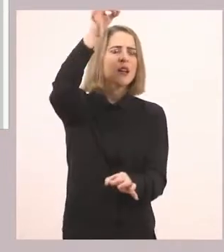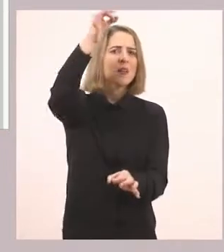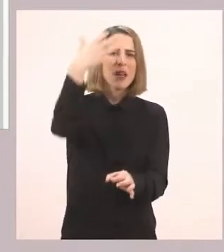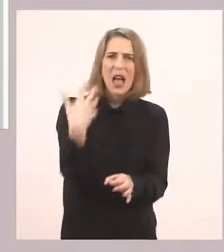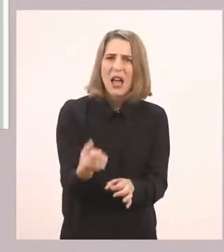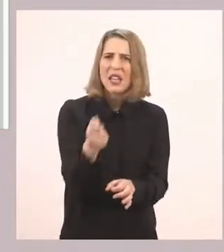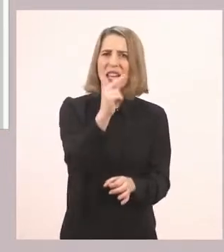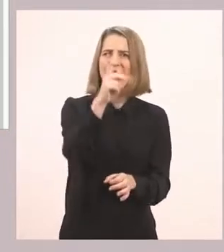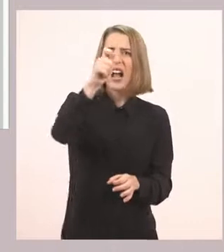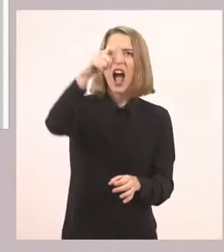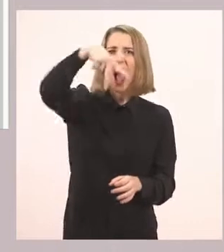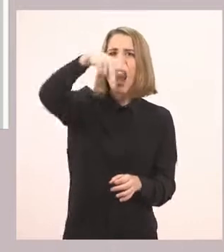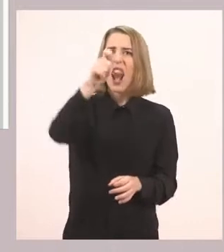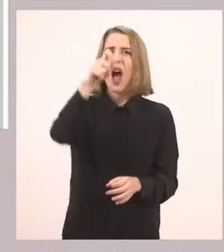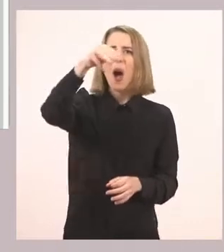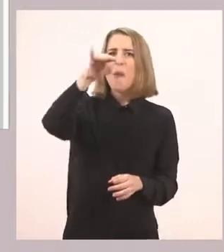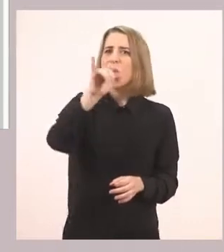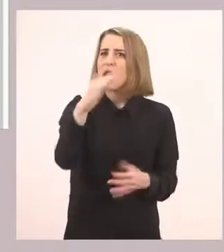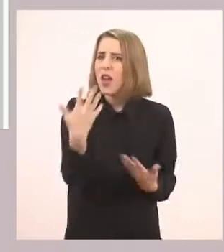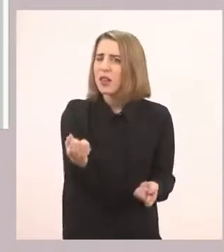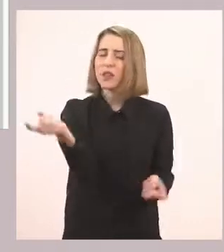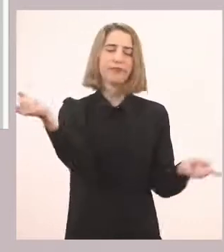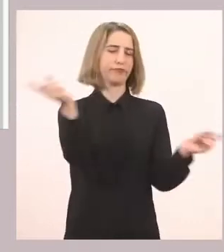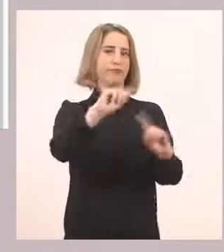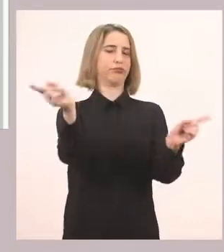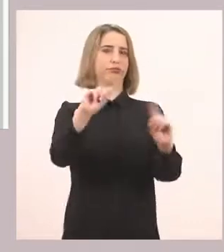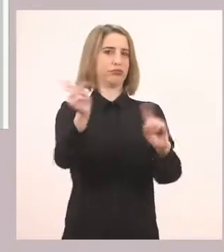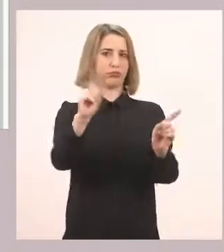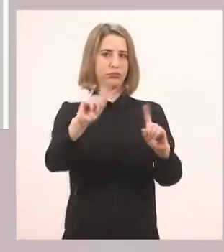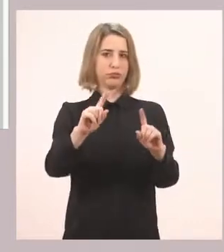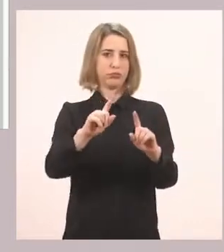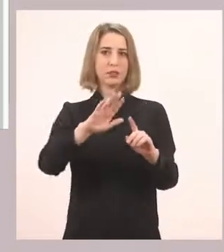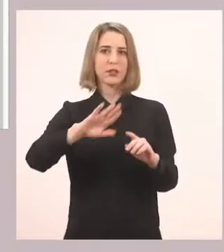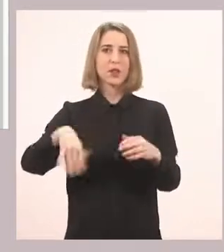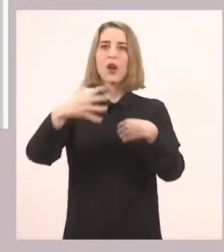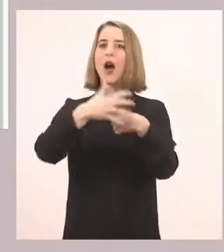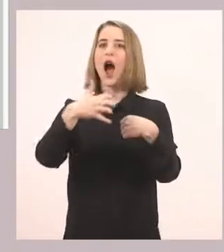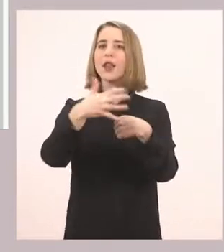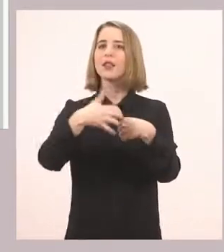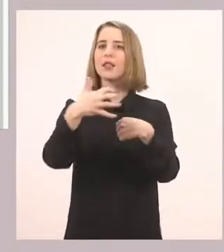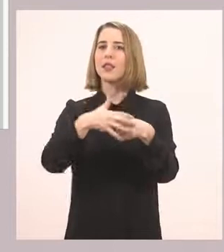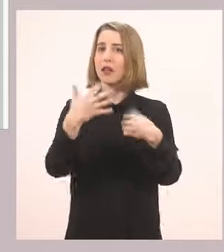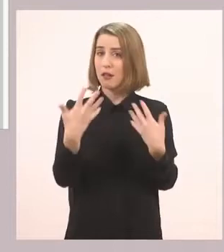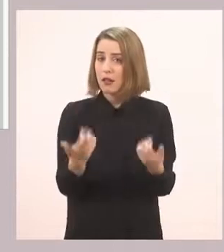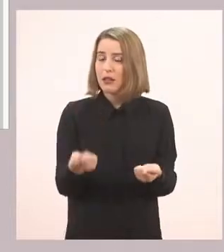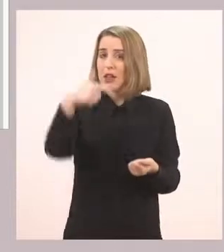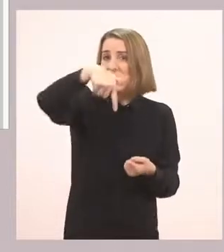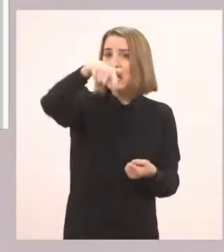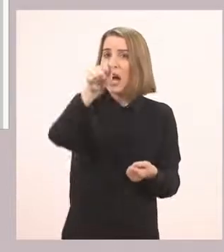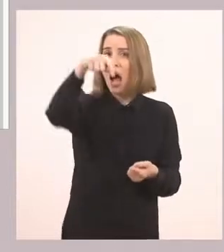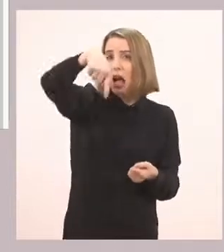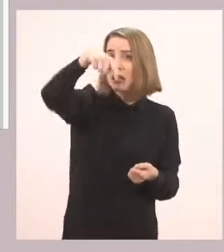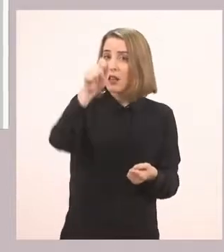μέσα ρ. Το ακούμε ποθενά. Όχι βέβαια. Και τέλος η Γάτα. Έχει μέσα ρ.